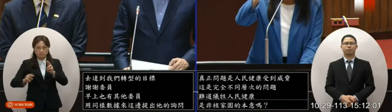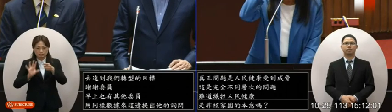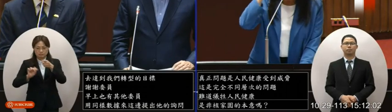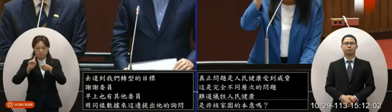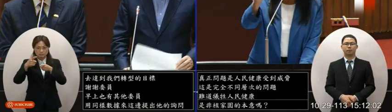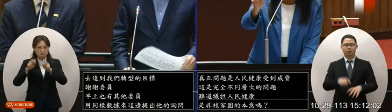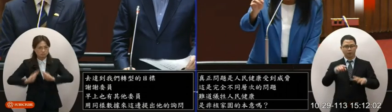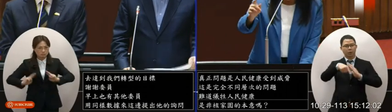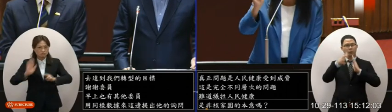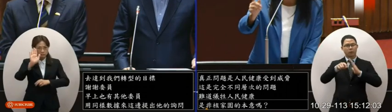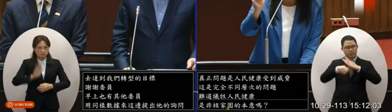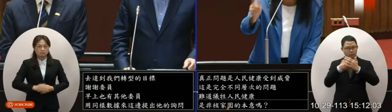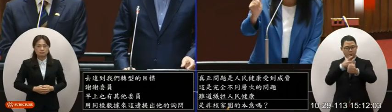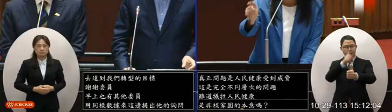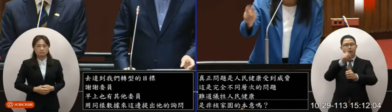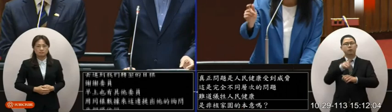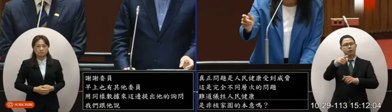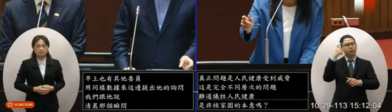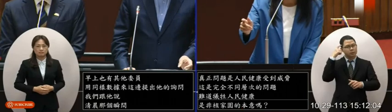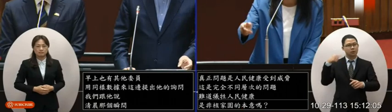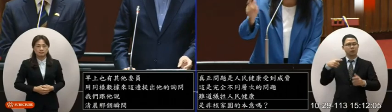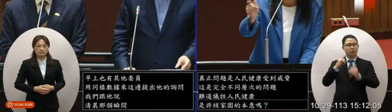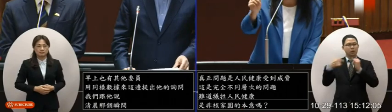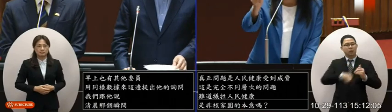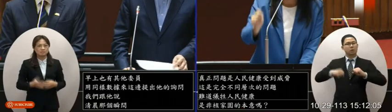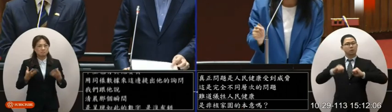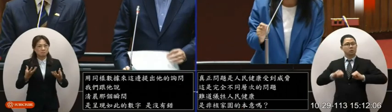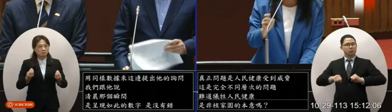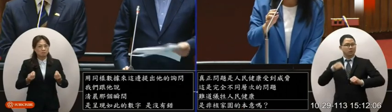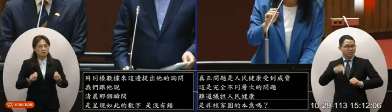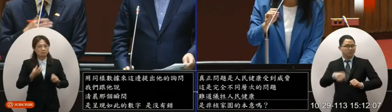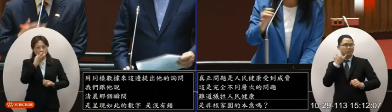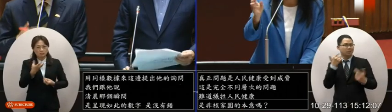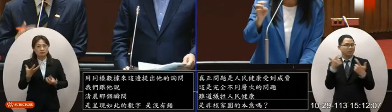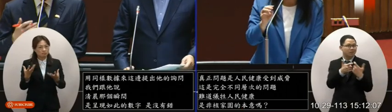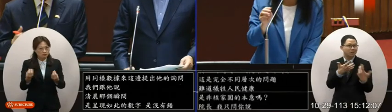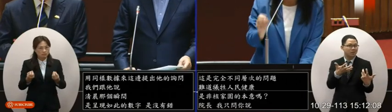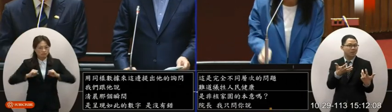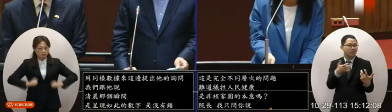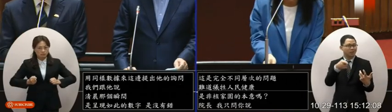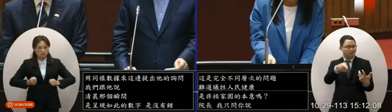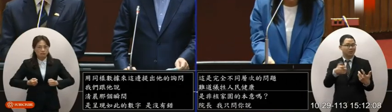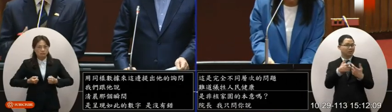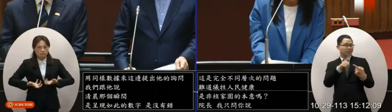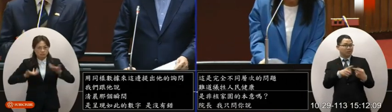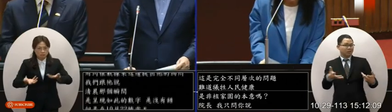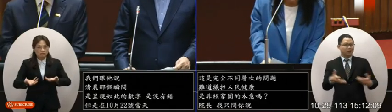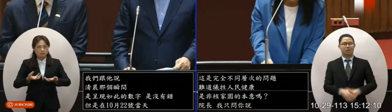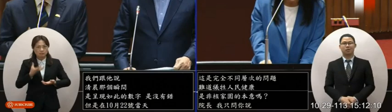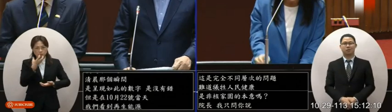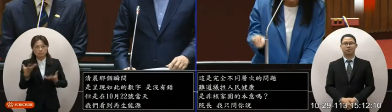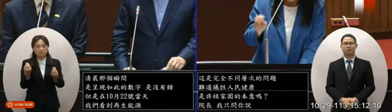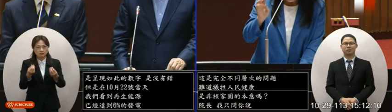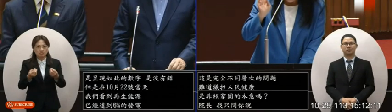的發電院長我只問你說你覺得犧牲人民的健康沒有犧牲值得嗎沒有我們發展再生能源就是讓